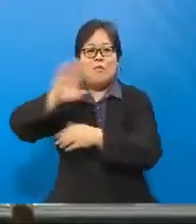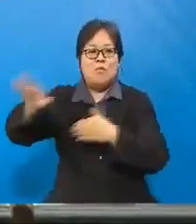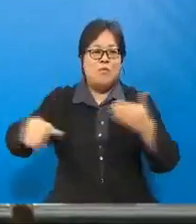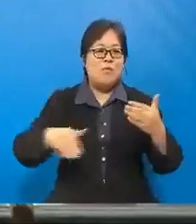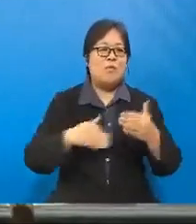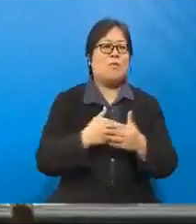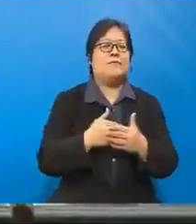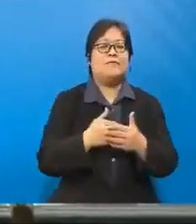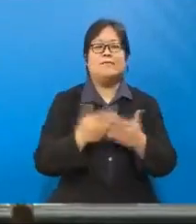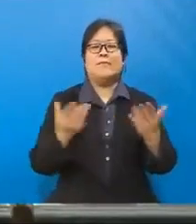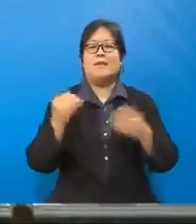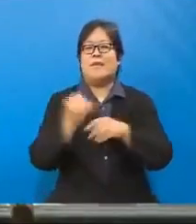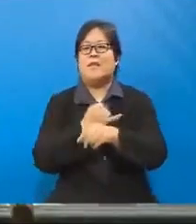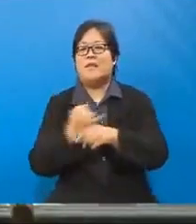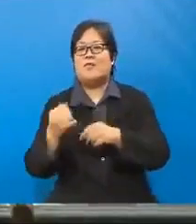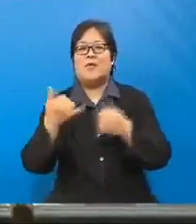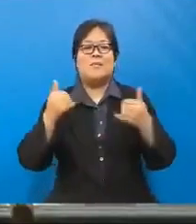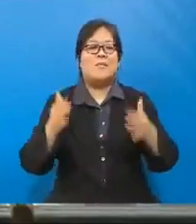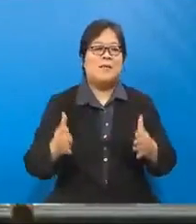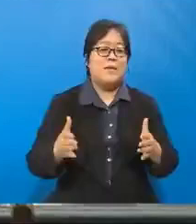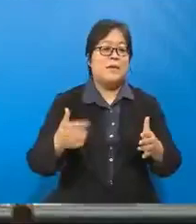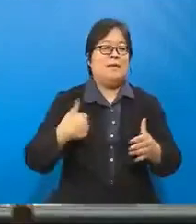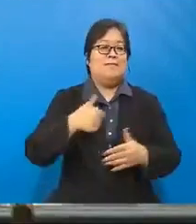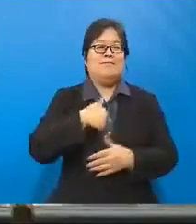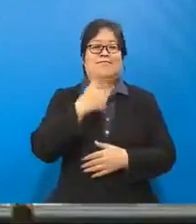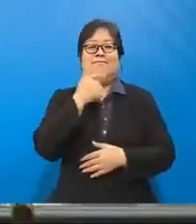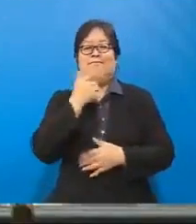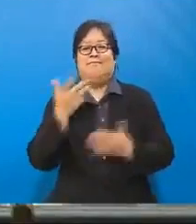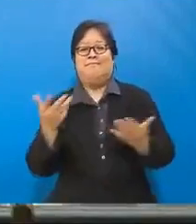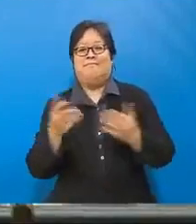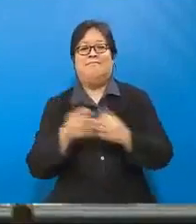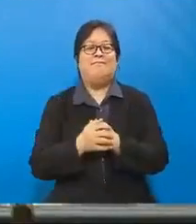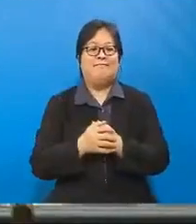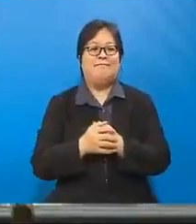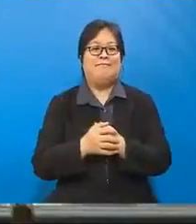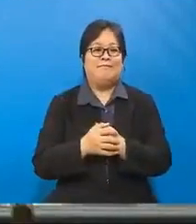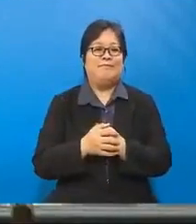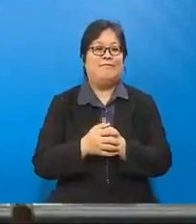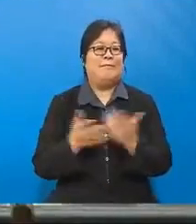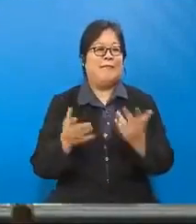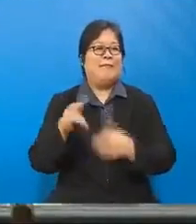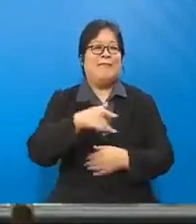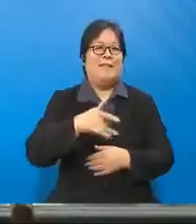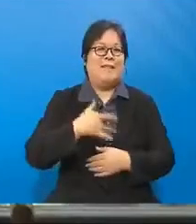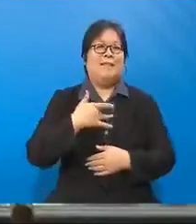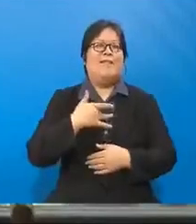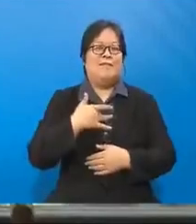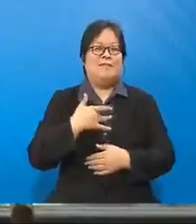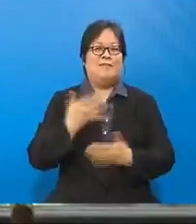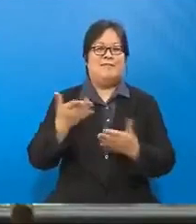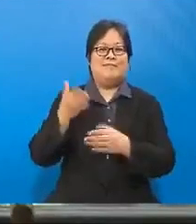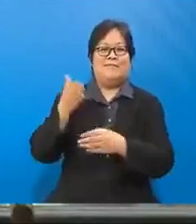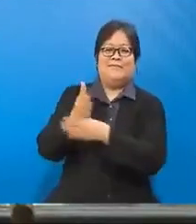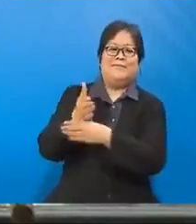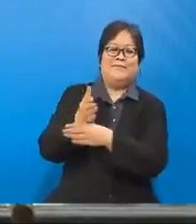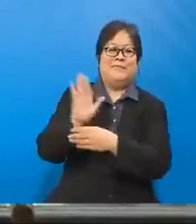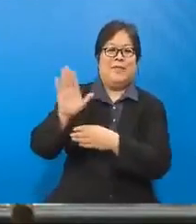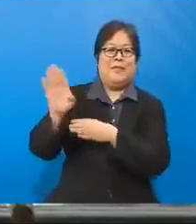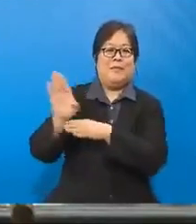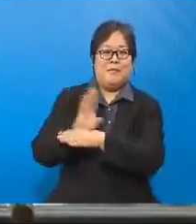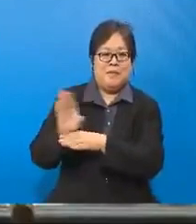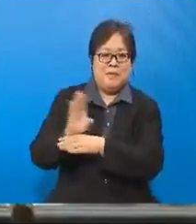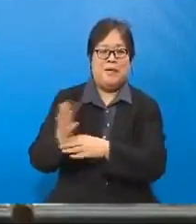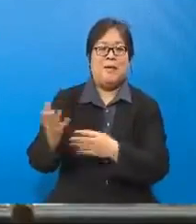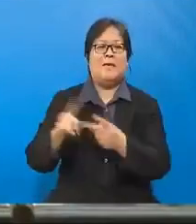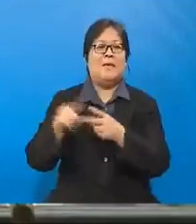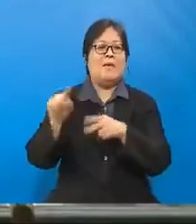industri player ini. sebab kita tak nak mana-mana yang akan merasakan dianai ataupun terjejas. Peniaga,